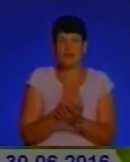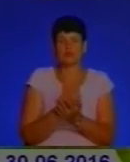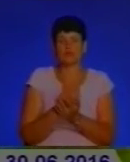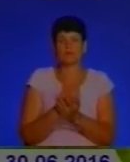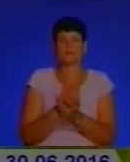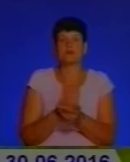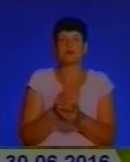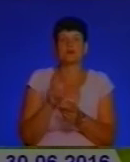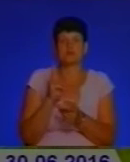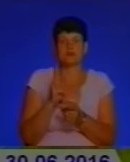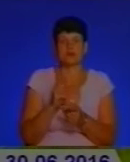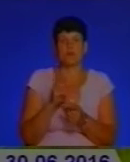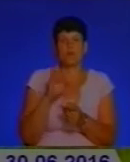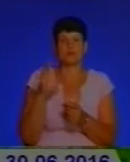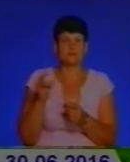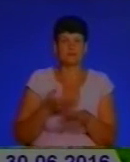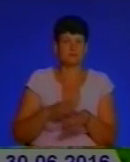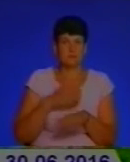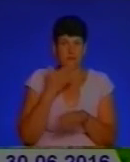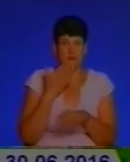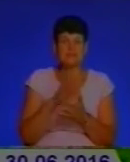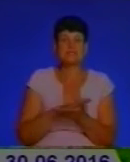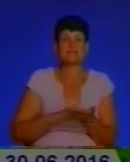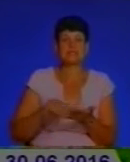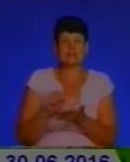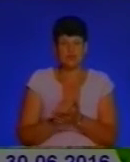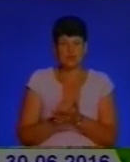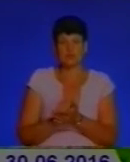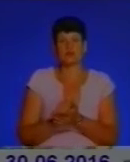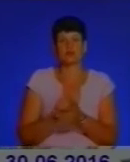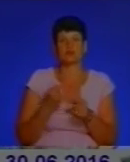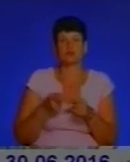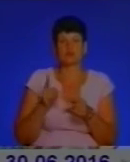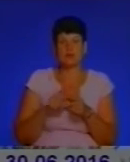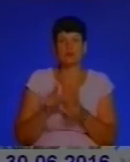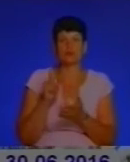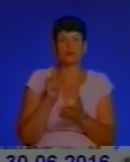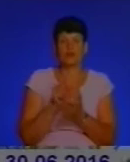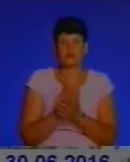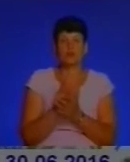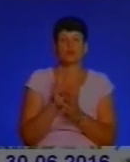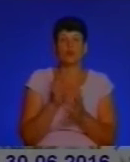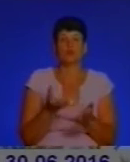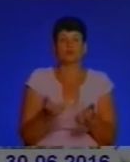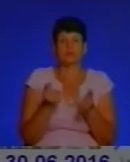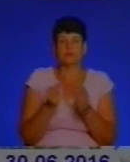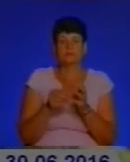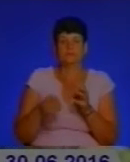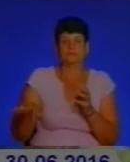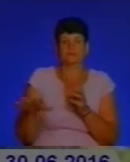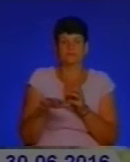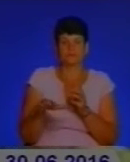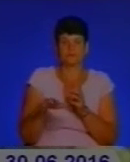поблизу житлових будинків нескладно. Знищити небезпечну рослину повинні балансоутримувачі земельної ділянки, на якій він росте,